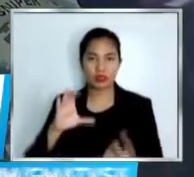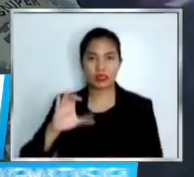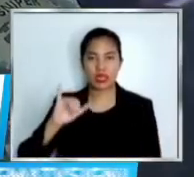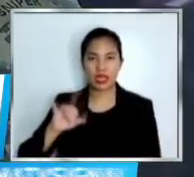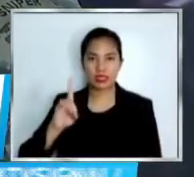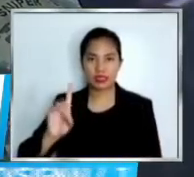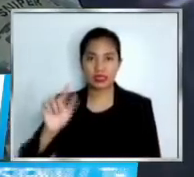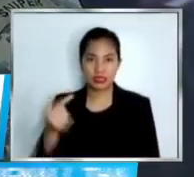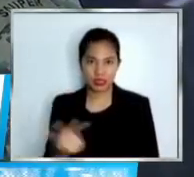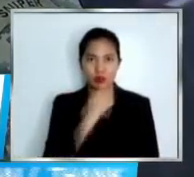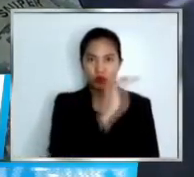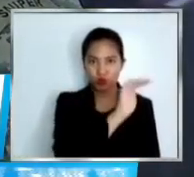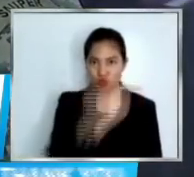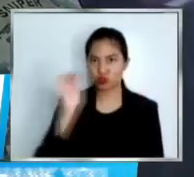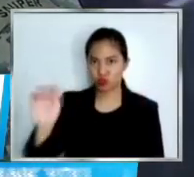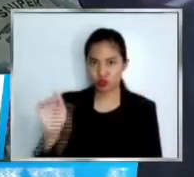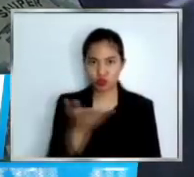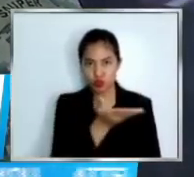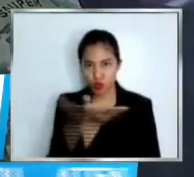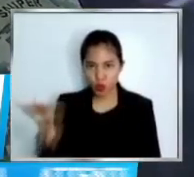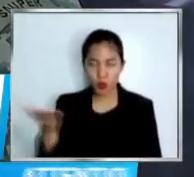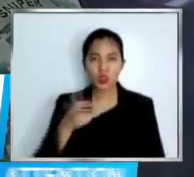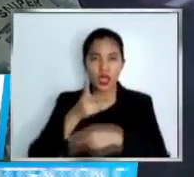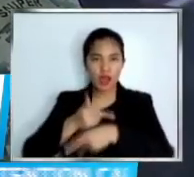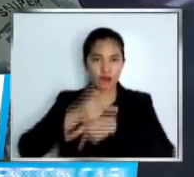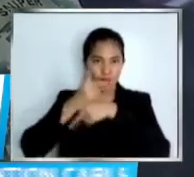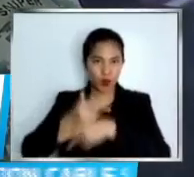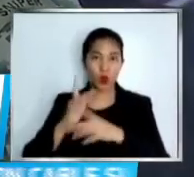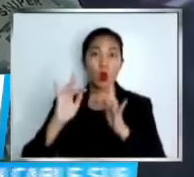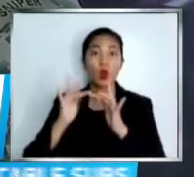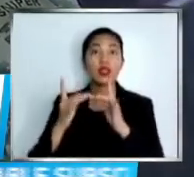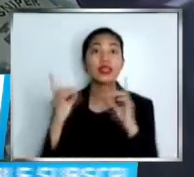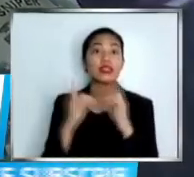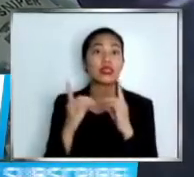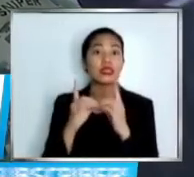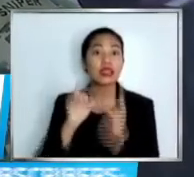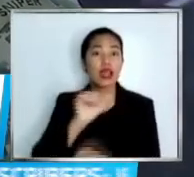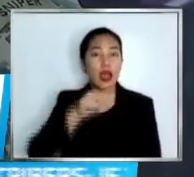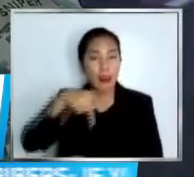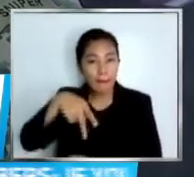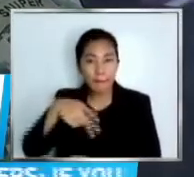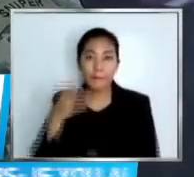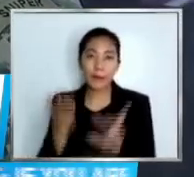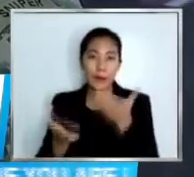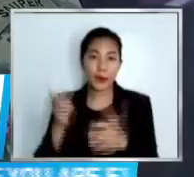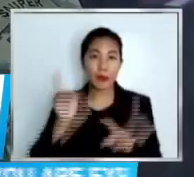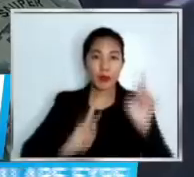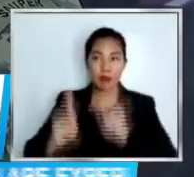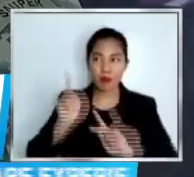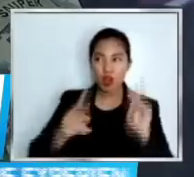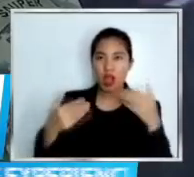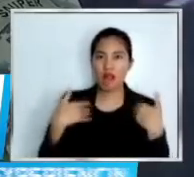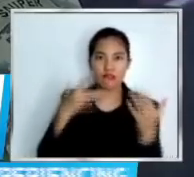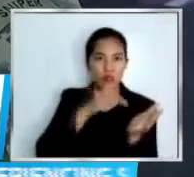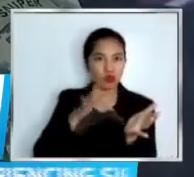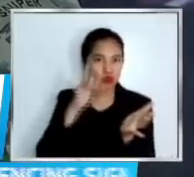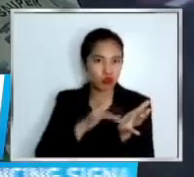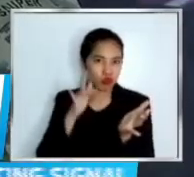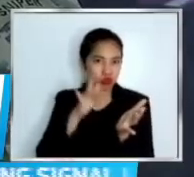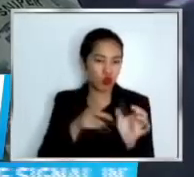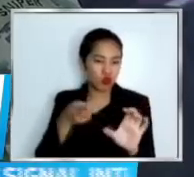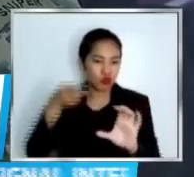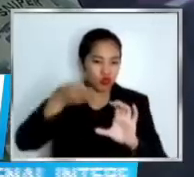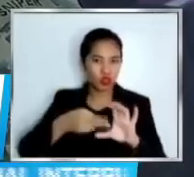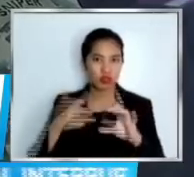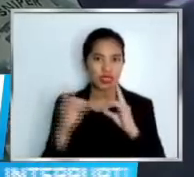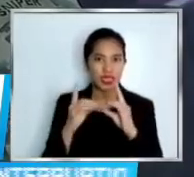natin alam, itong mga gumagamit dito, baka may iba silang mga purpose para mag-join lang sila sa dating apps na